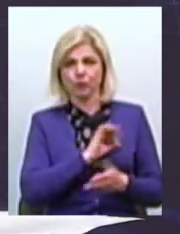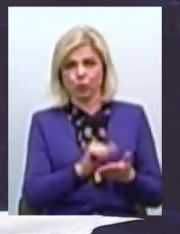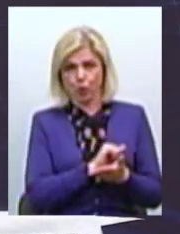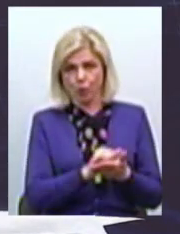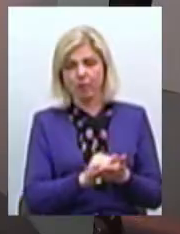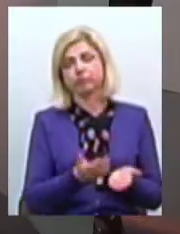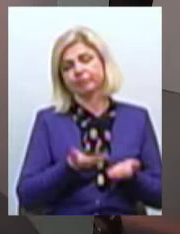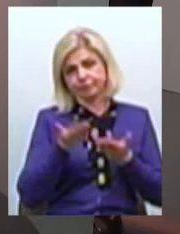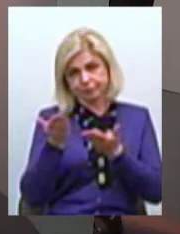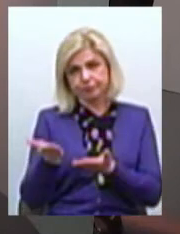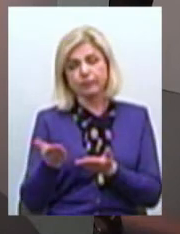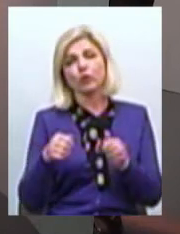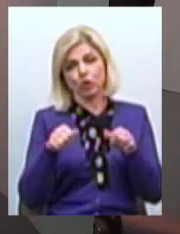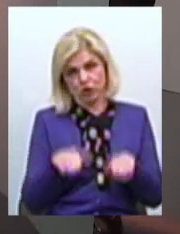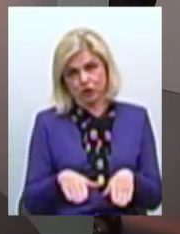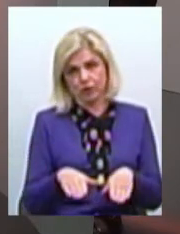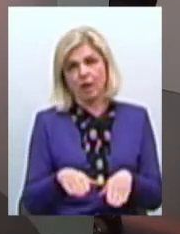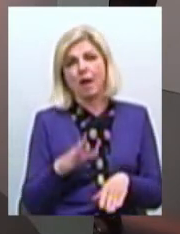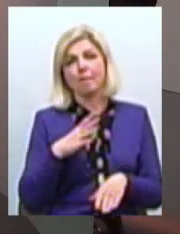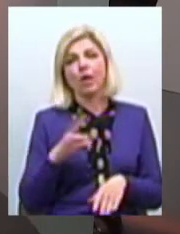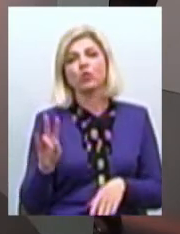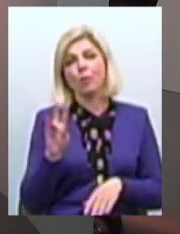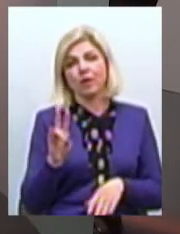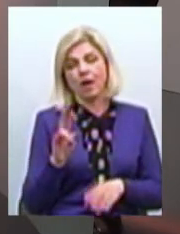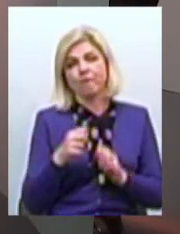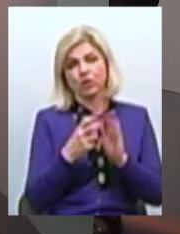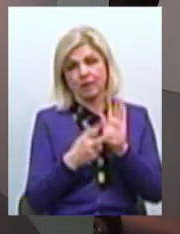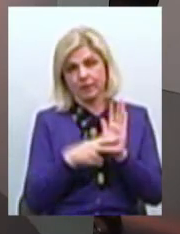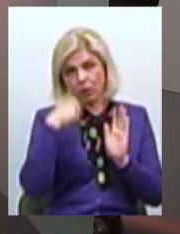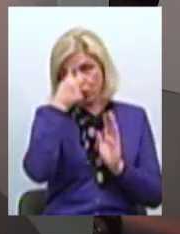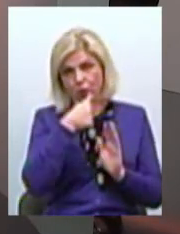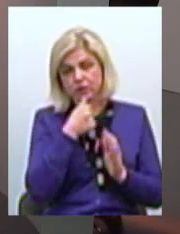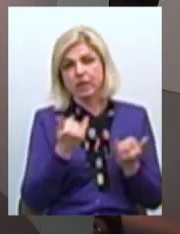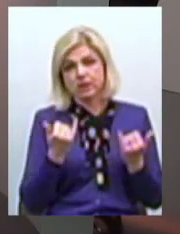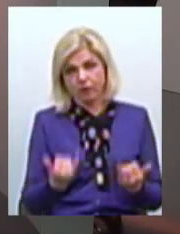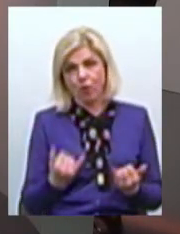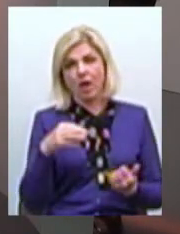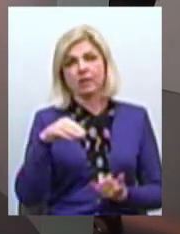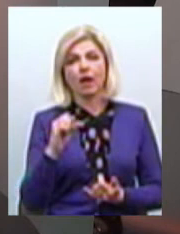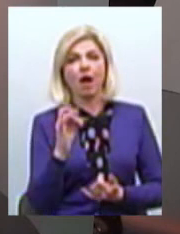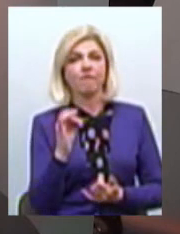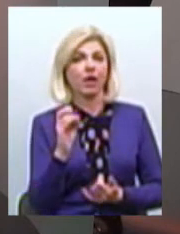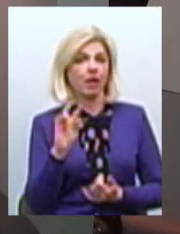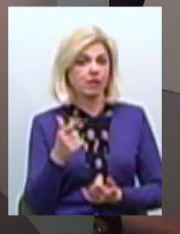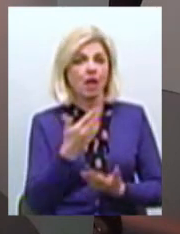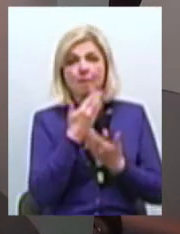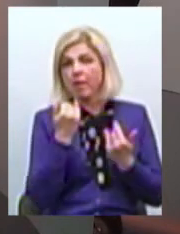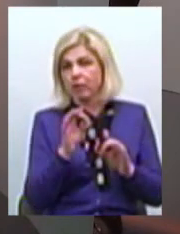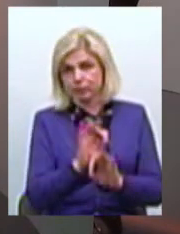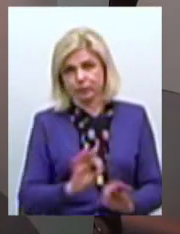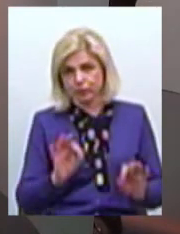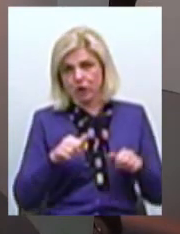рішення Це було листопад 2018 року Уже на сьогодні травень Ніяких ні рішень, тільки про те, що